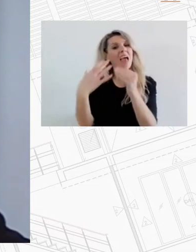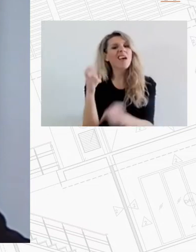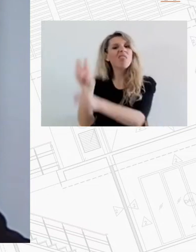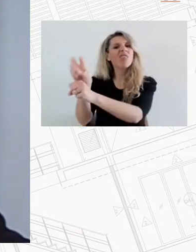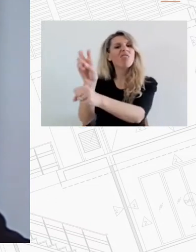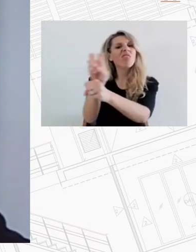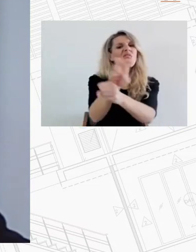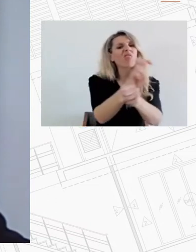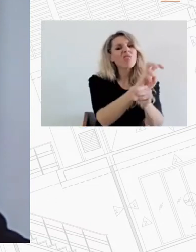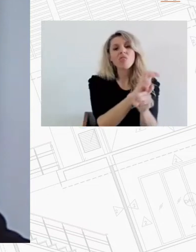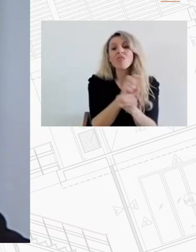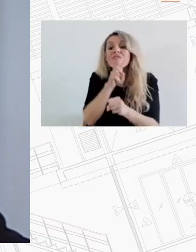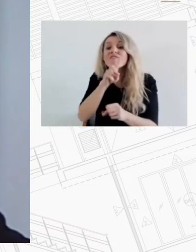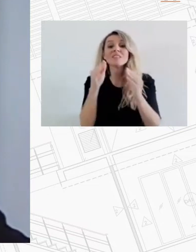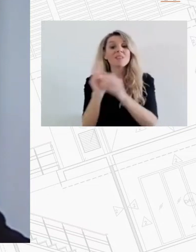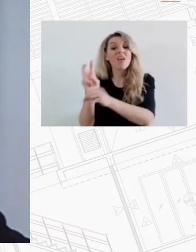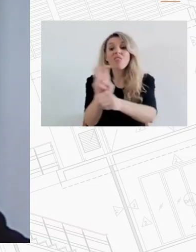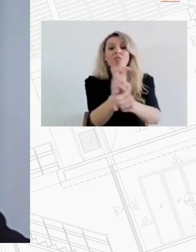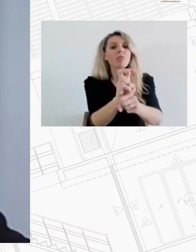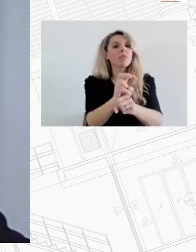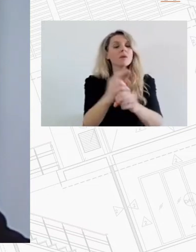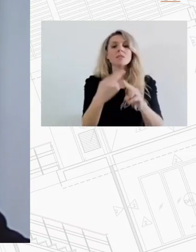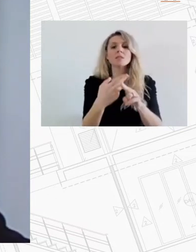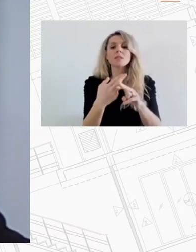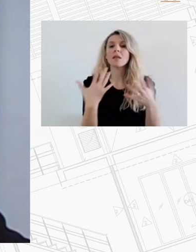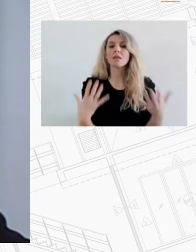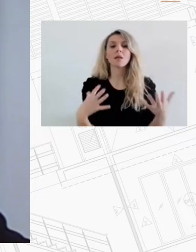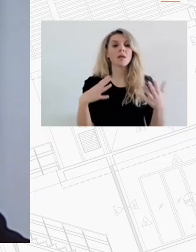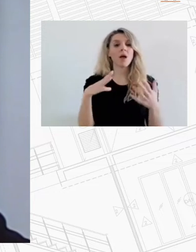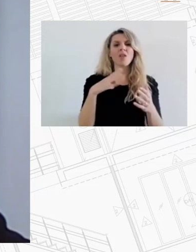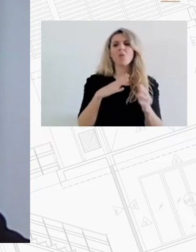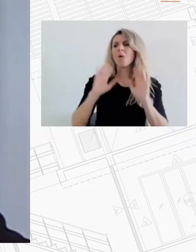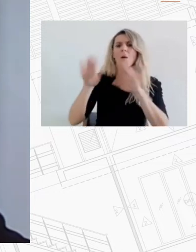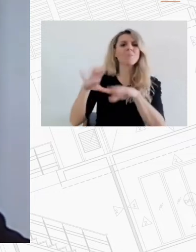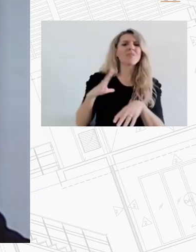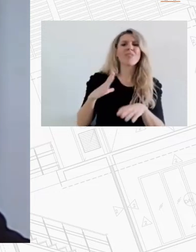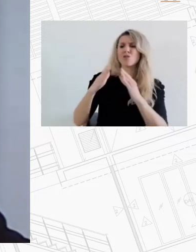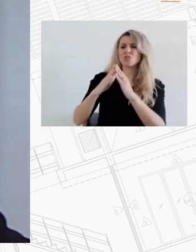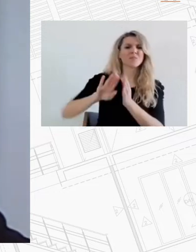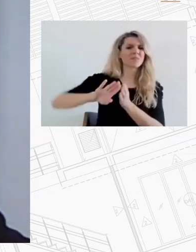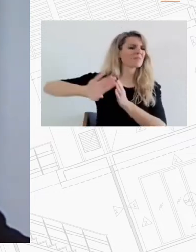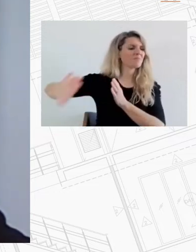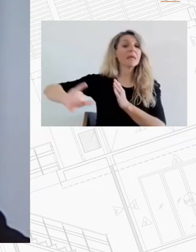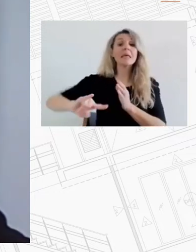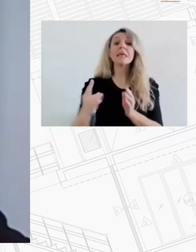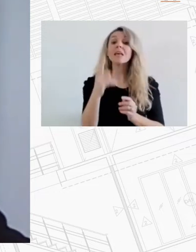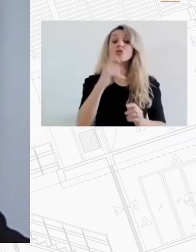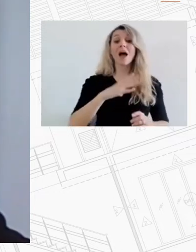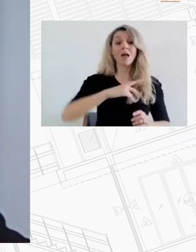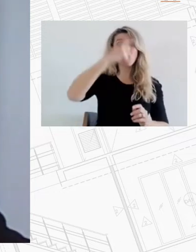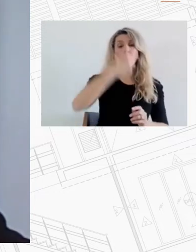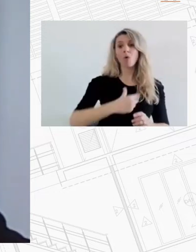είναι κατοικίες που δεν χρησιμοποιούνται που οι ιδιοκτήτες τους δεν έχουν την οικονομική δυνατότητα ή